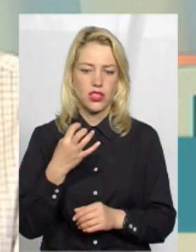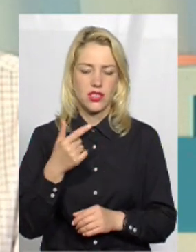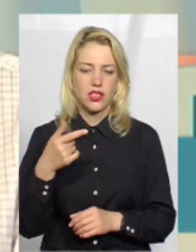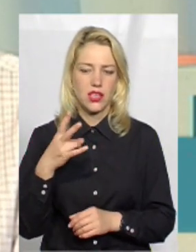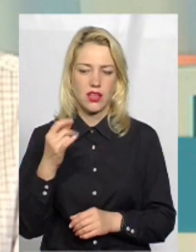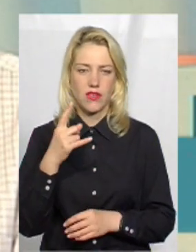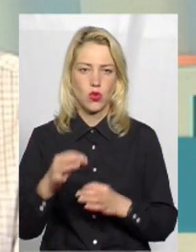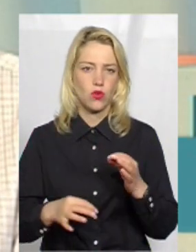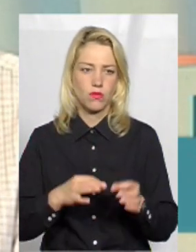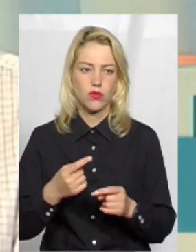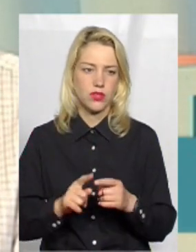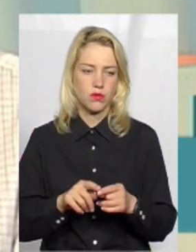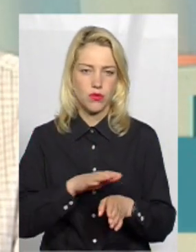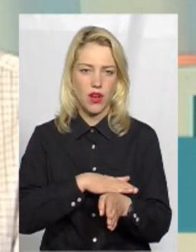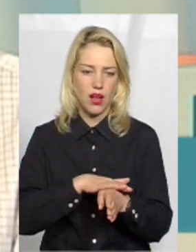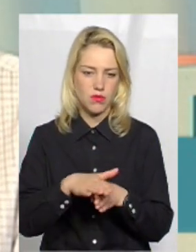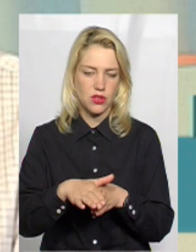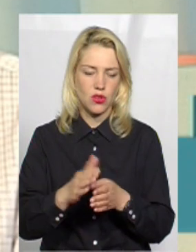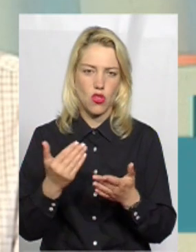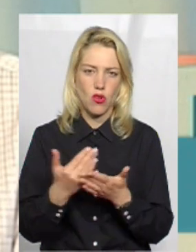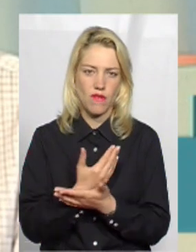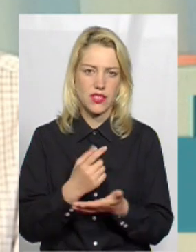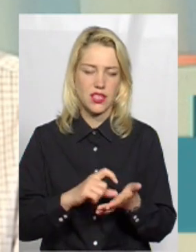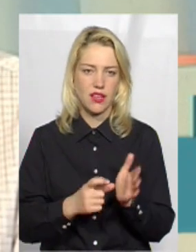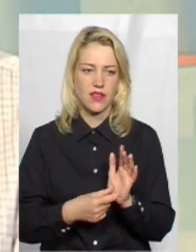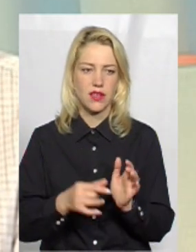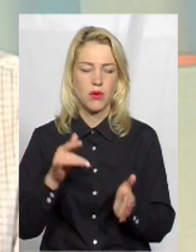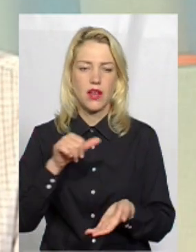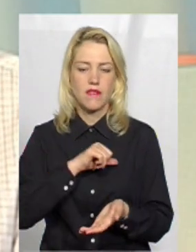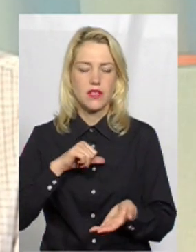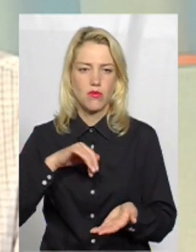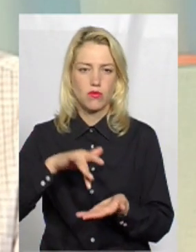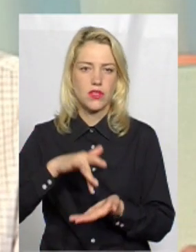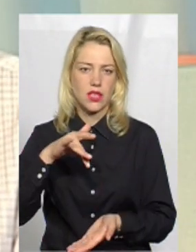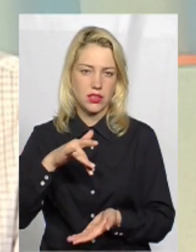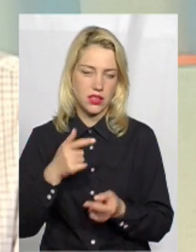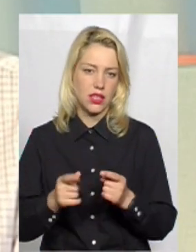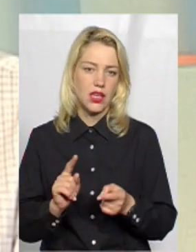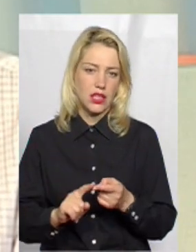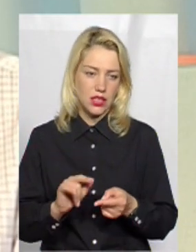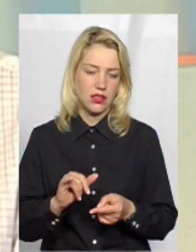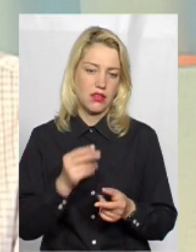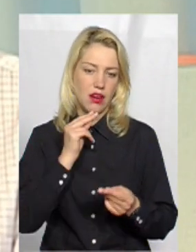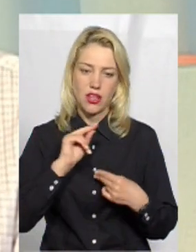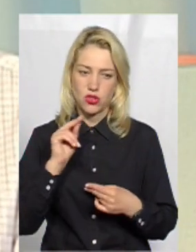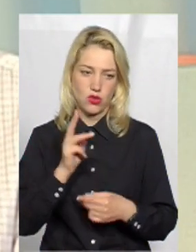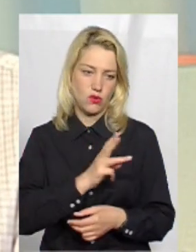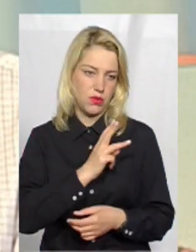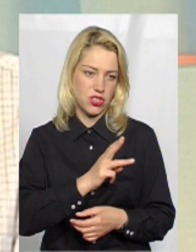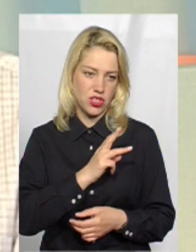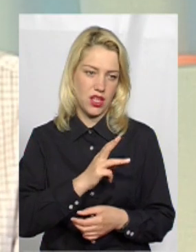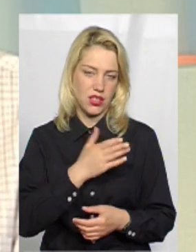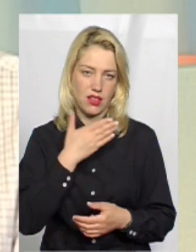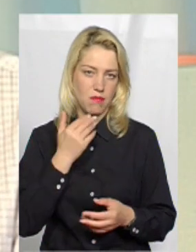добу, але це був абсолютно новесенька квартира у самісінькому центрі, ну, тобто, кращого бажати